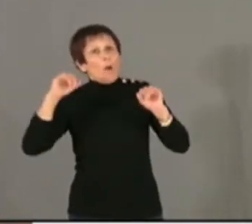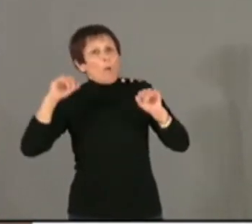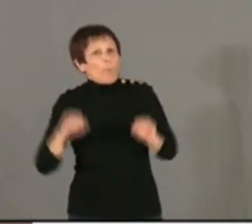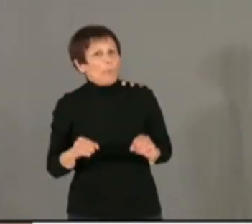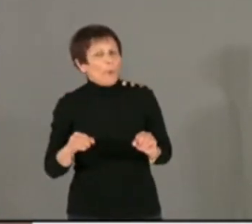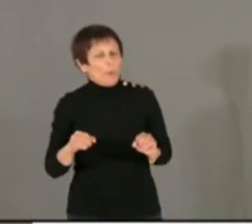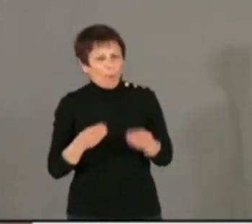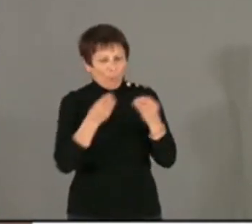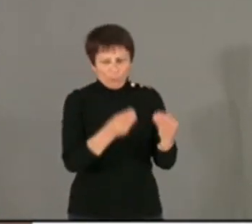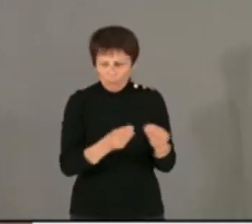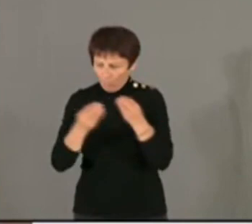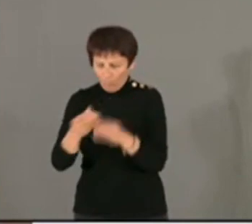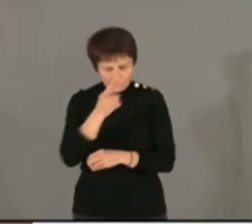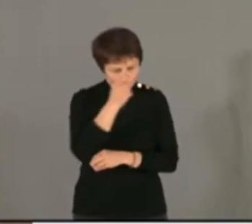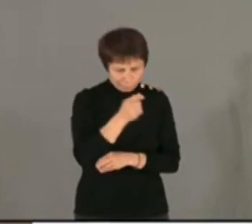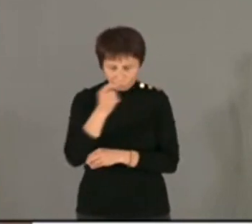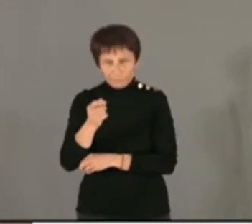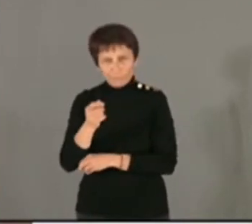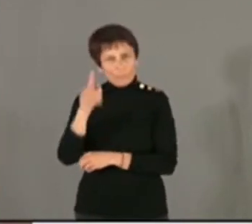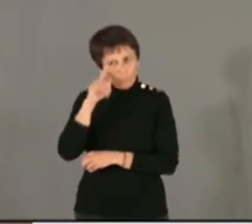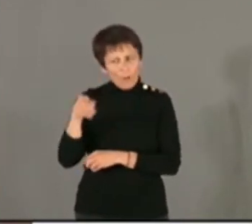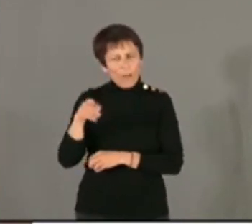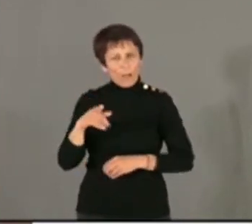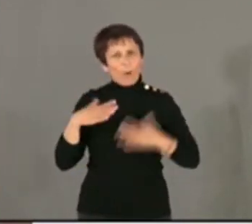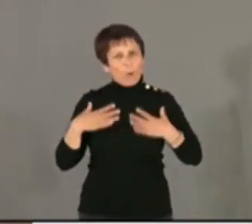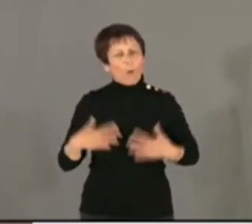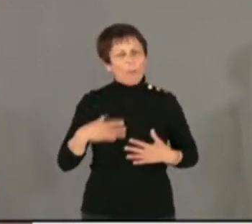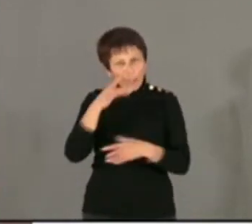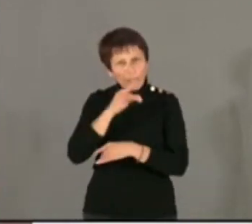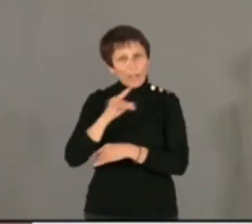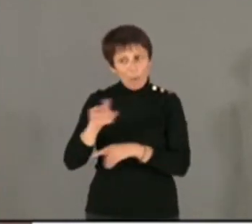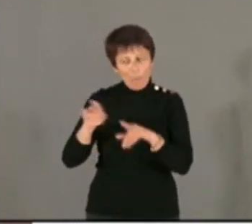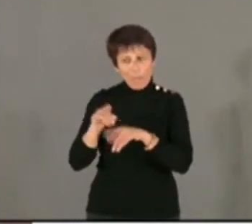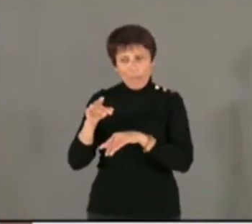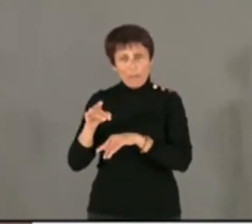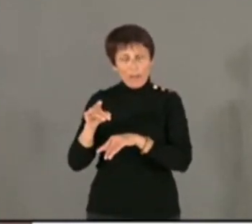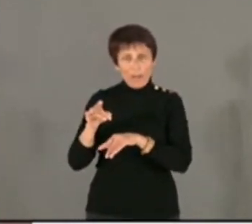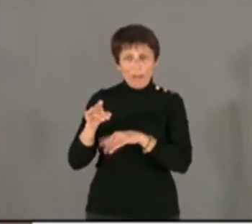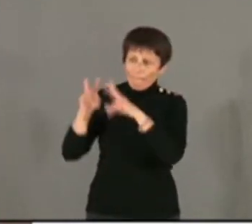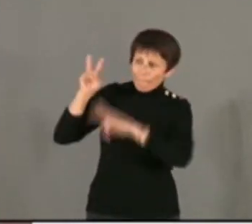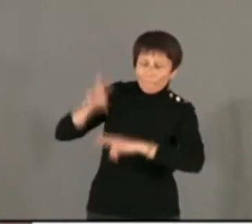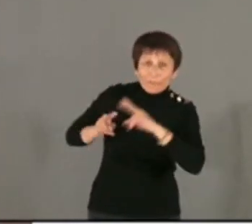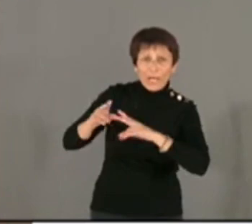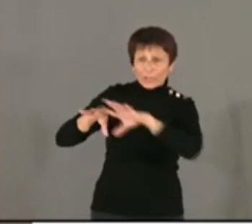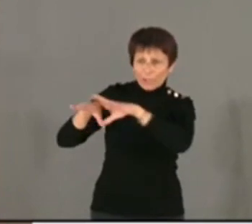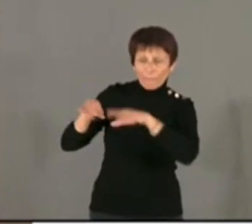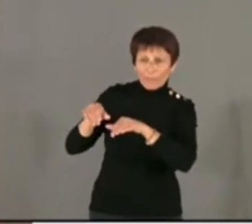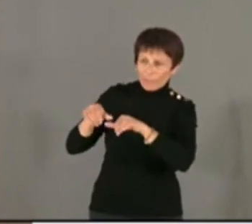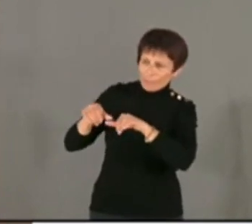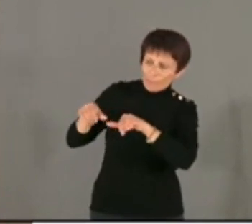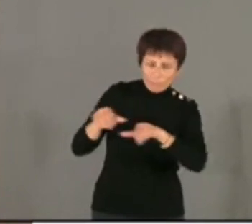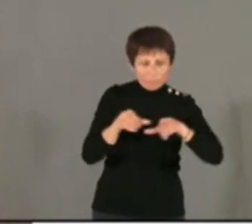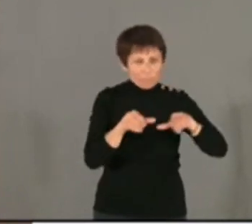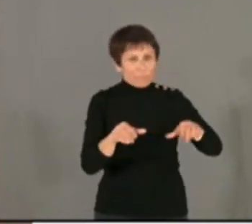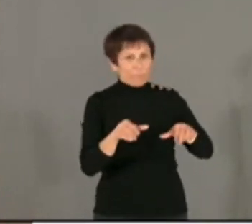les honorer eux aussi pour leur héroïsme. Eux aussi ont quitté leur terre lointaine, ont quitté leur village, ont quitté leur famille. Eux